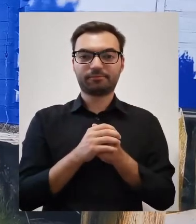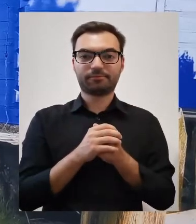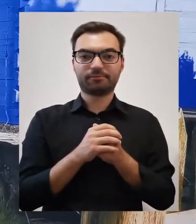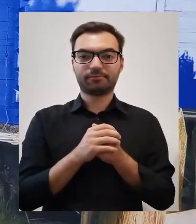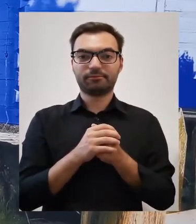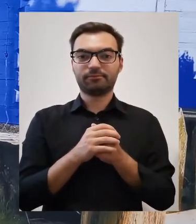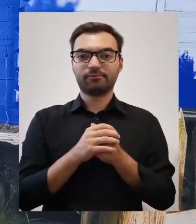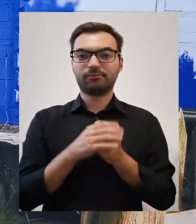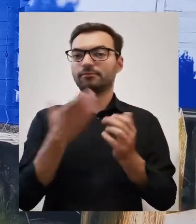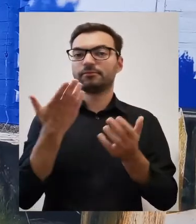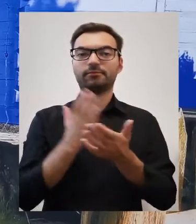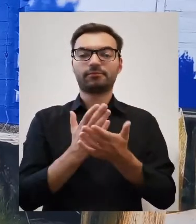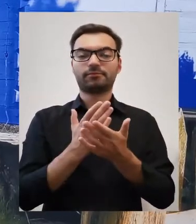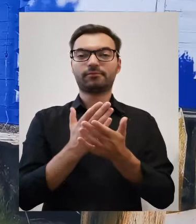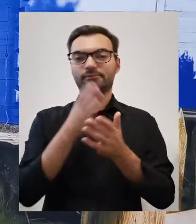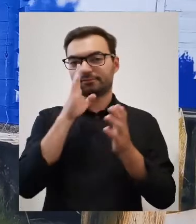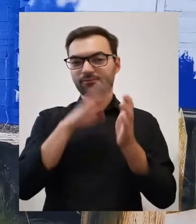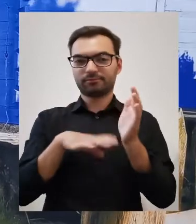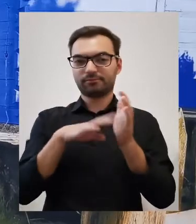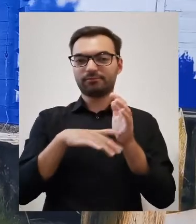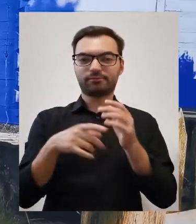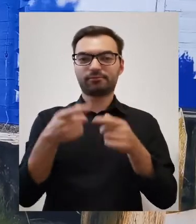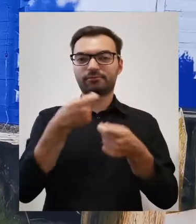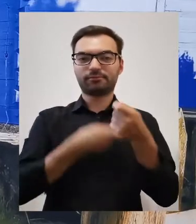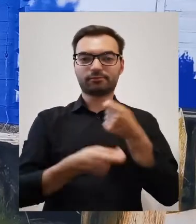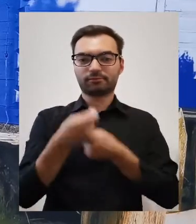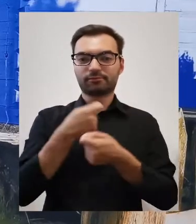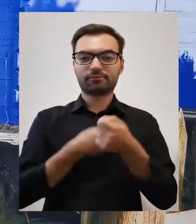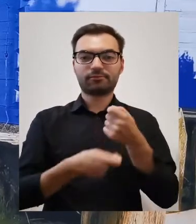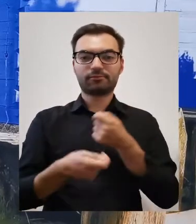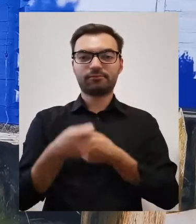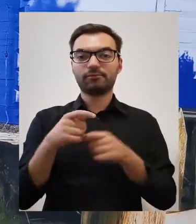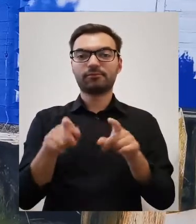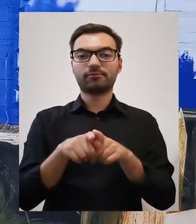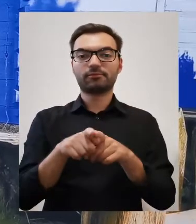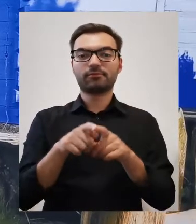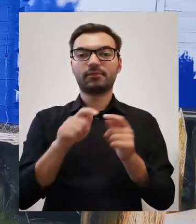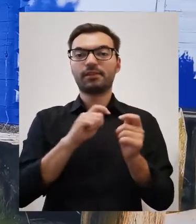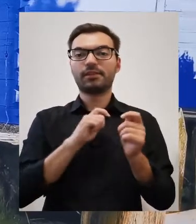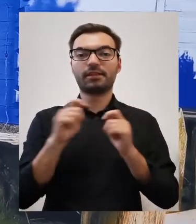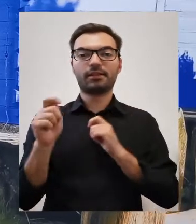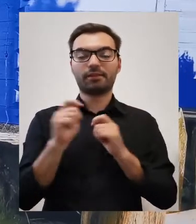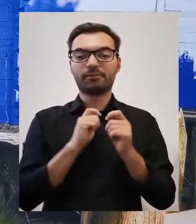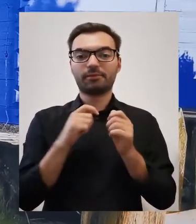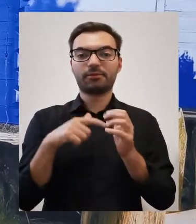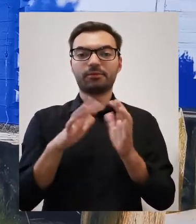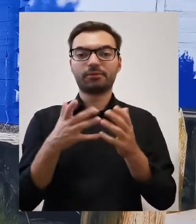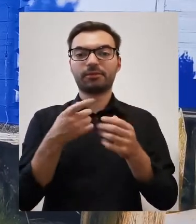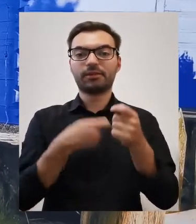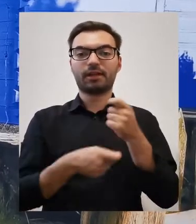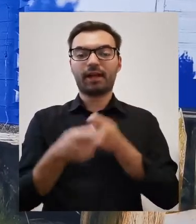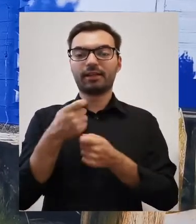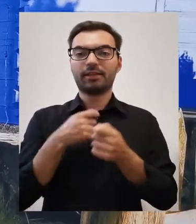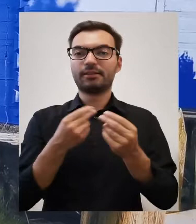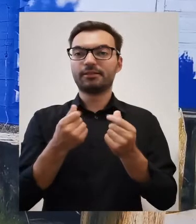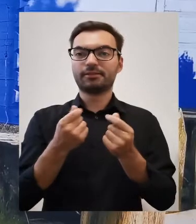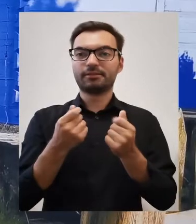nie tylko taki zwykły transport związany z handlem, ale też transport związany z handlem